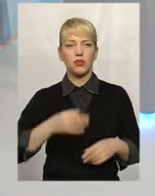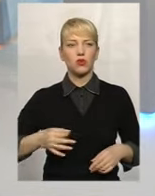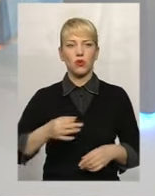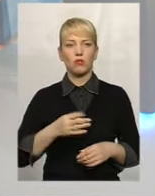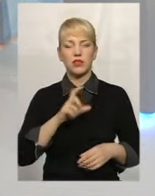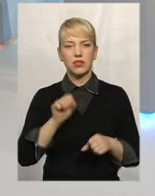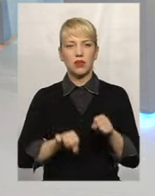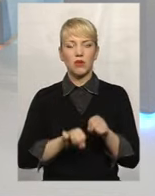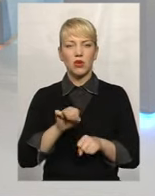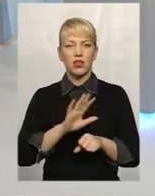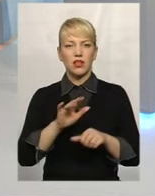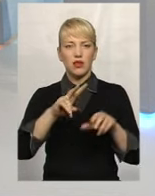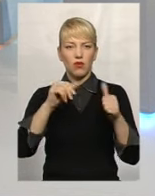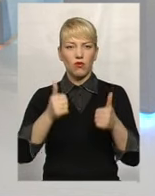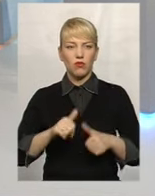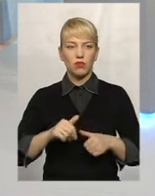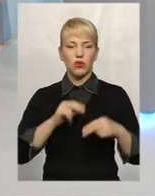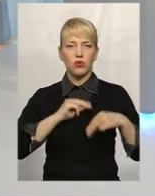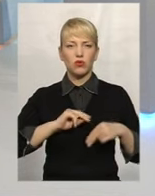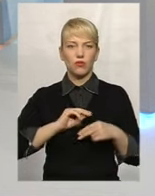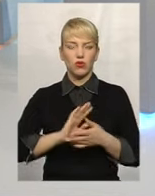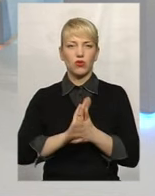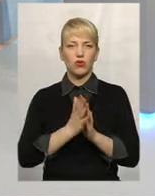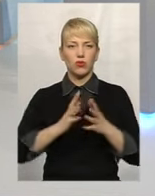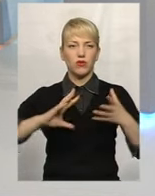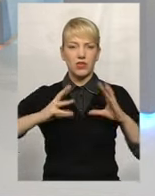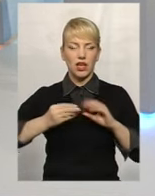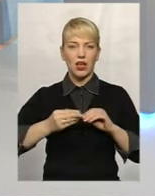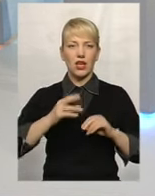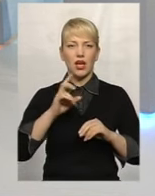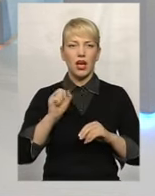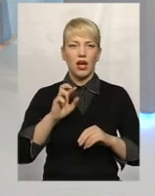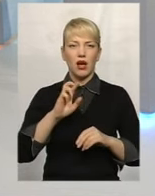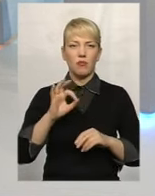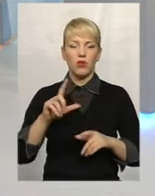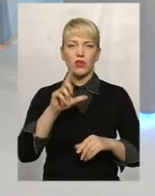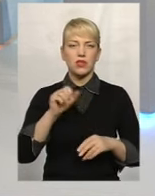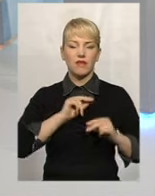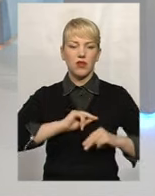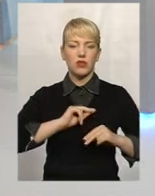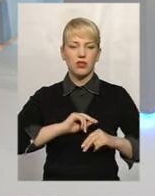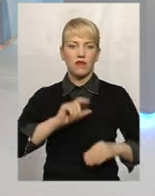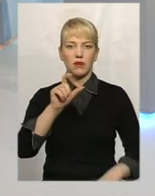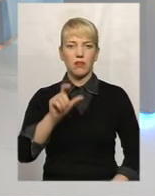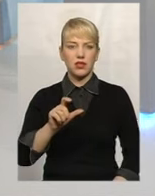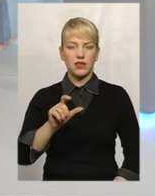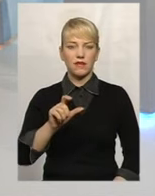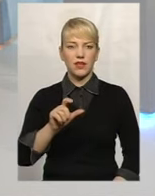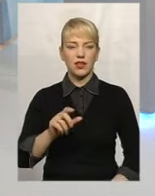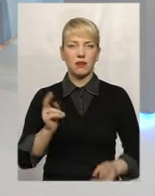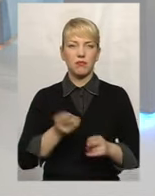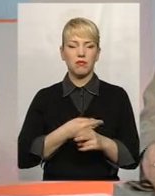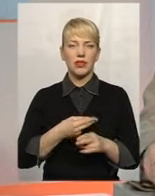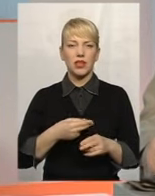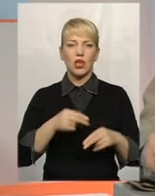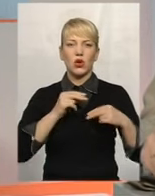за неоформлення трудового договору взагалі, або за використання працівника без